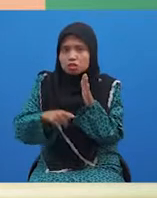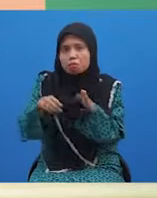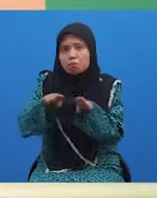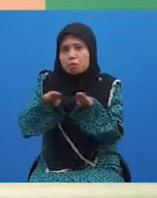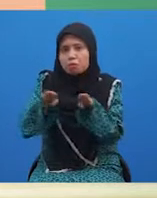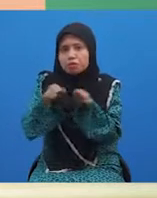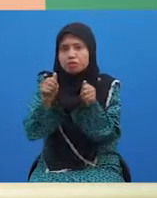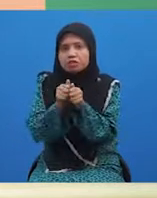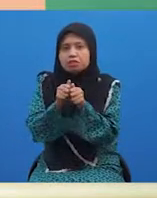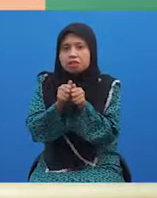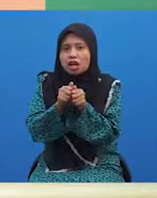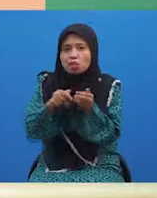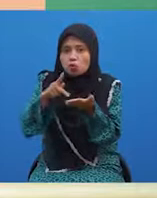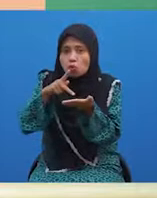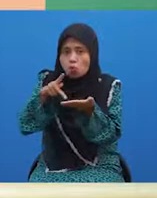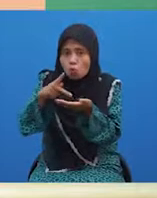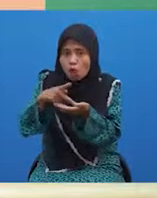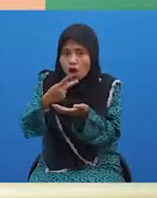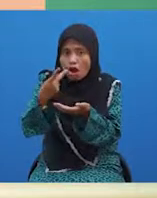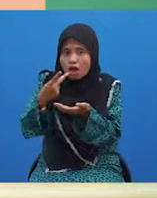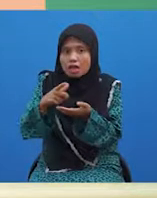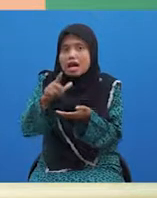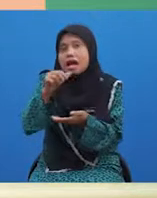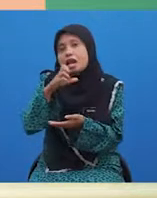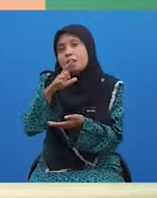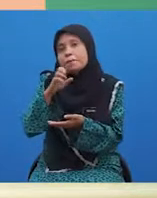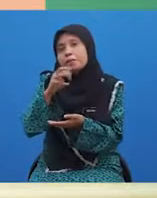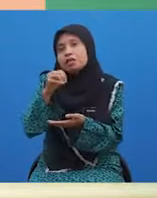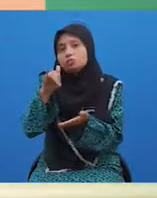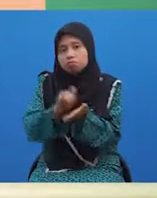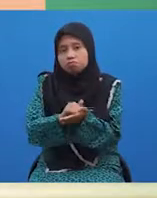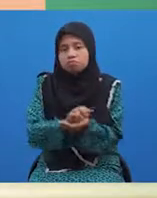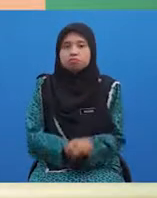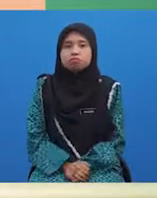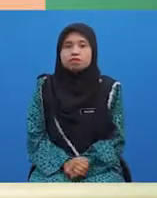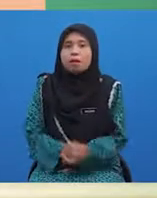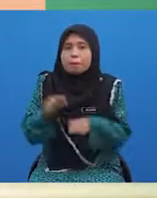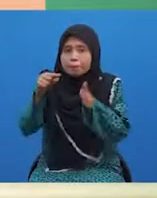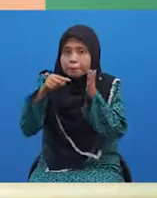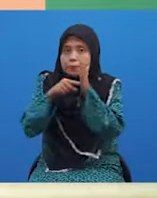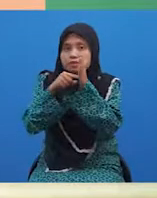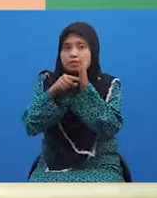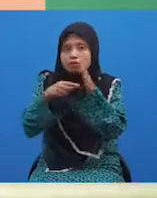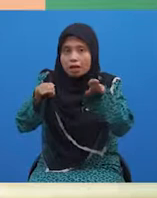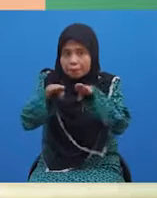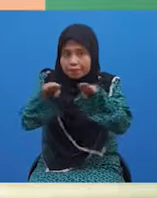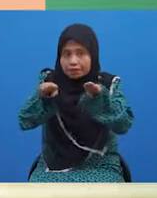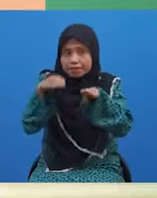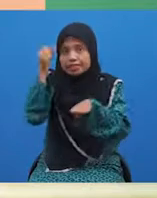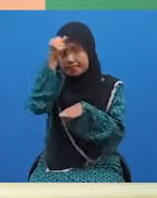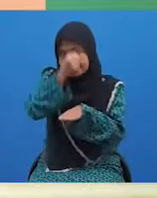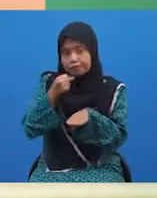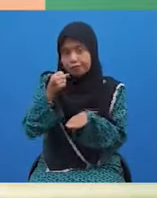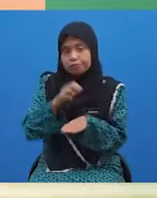Lebih daripada sama dengan dan kurang berbanding dengan menunjukkan bandingan sifat.